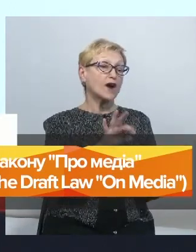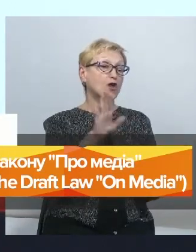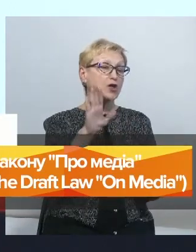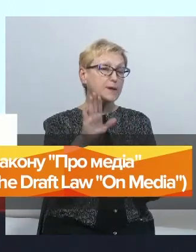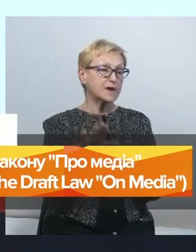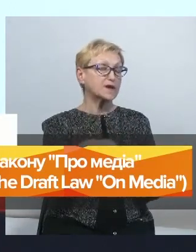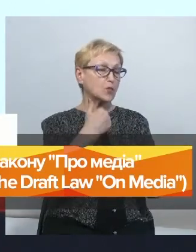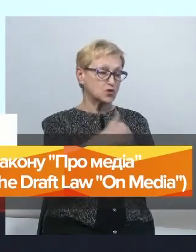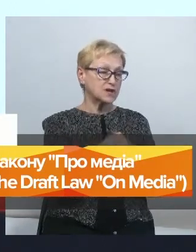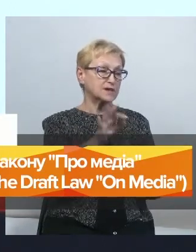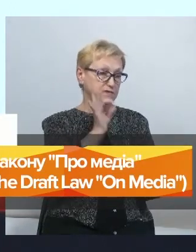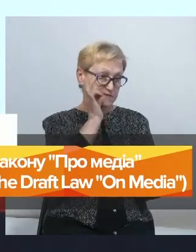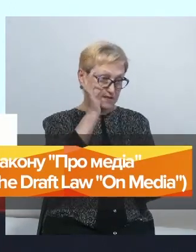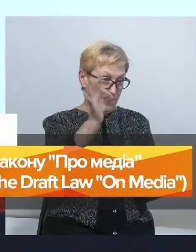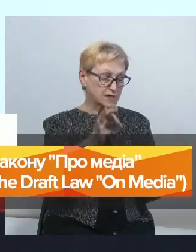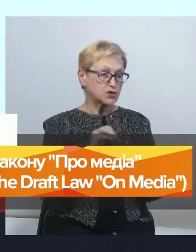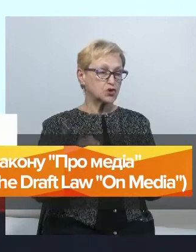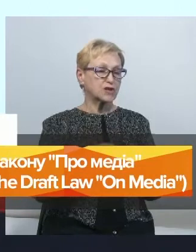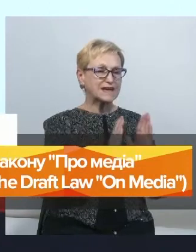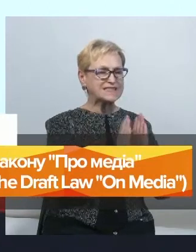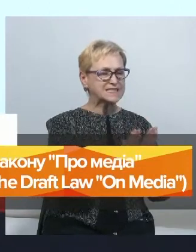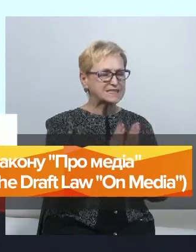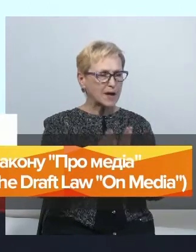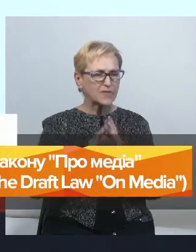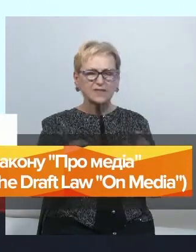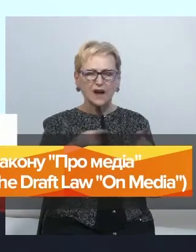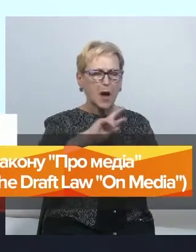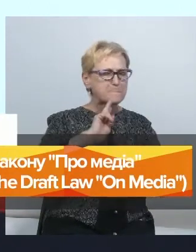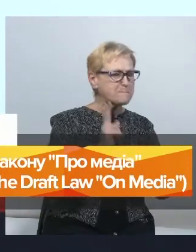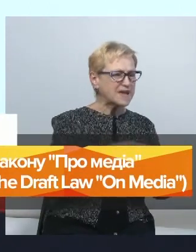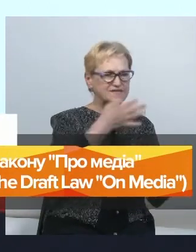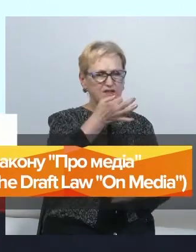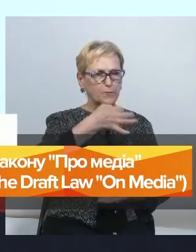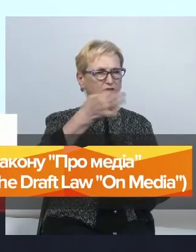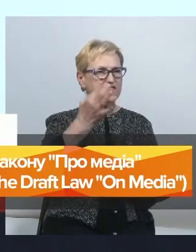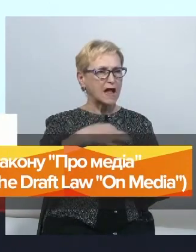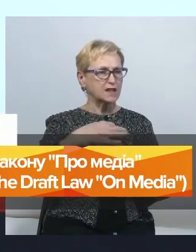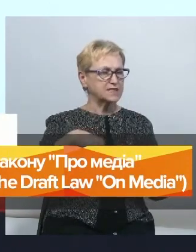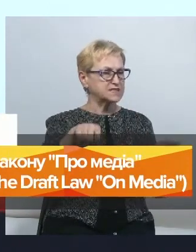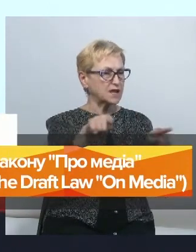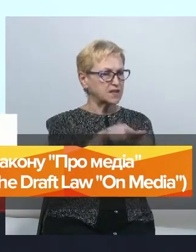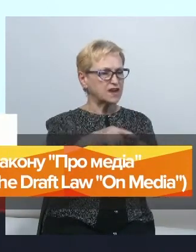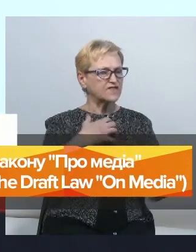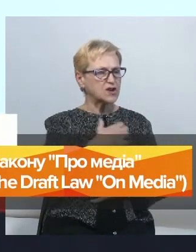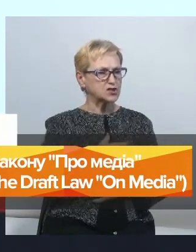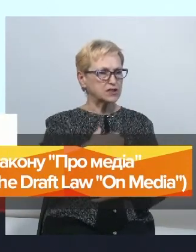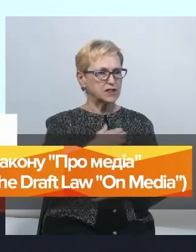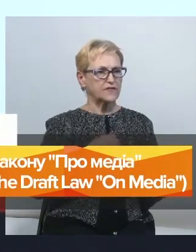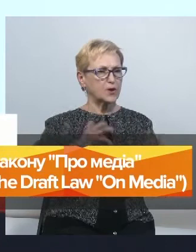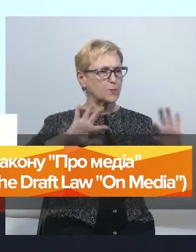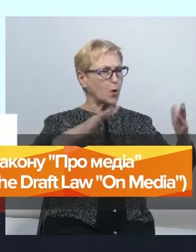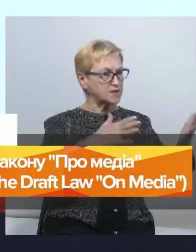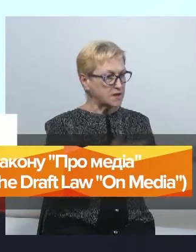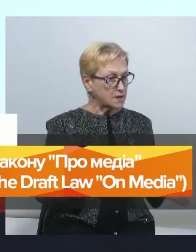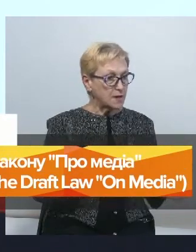таку, можна сказати, системну безвідповідальність медіа під час цих важливих подій в країні, які в нас